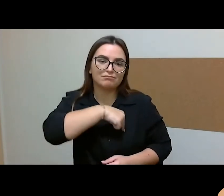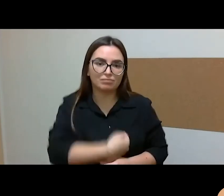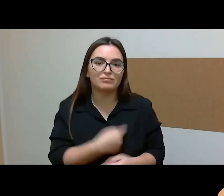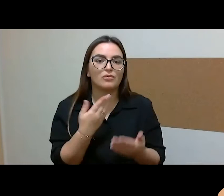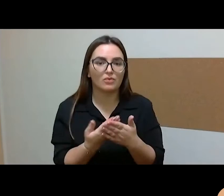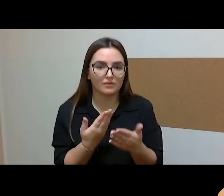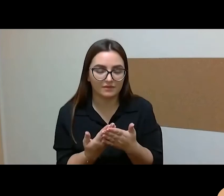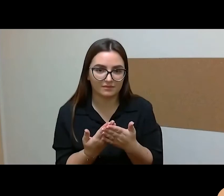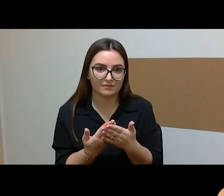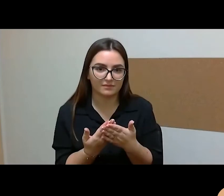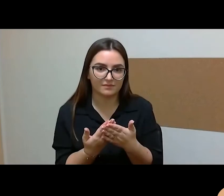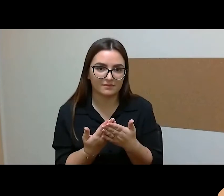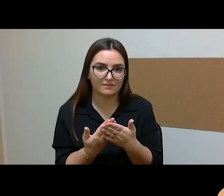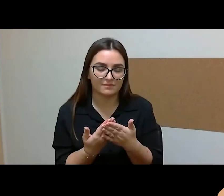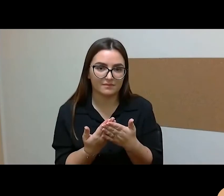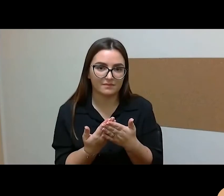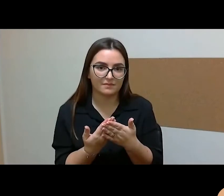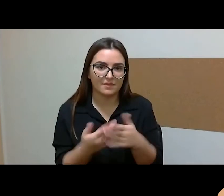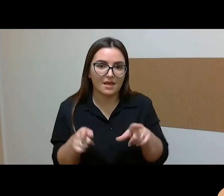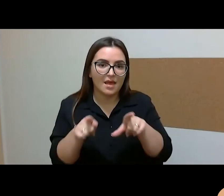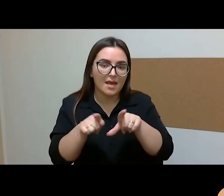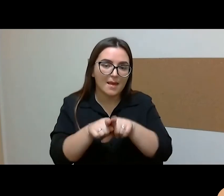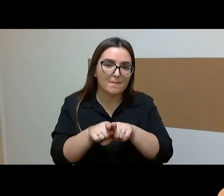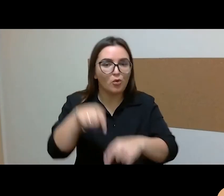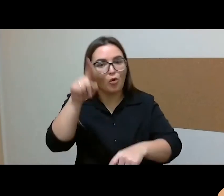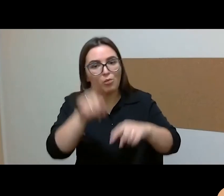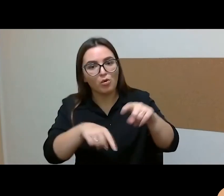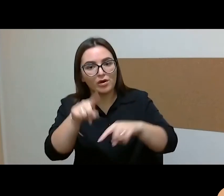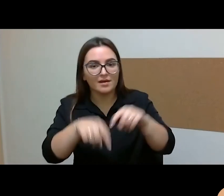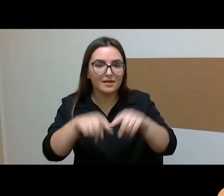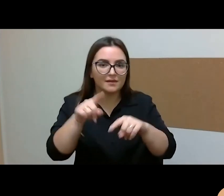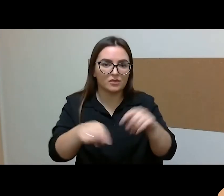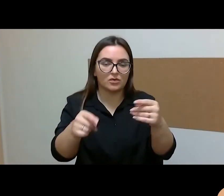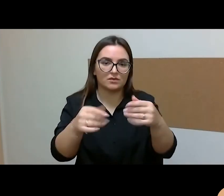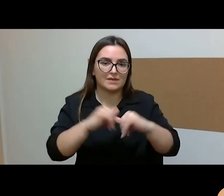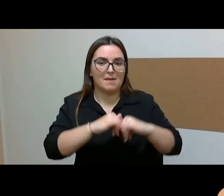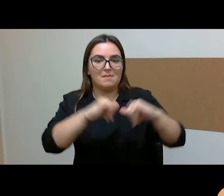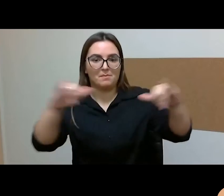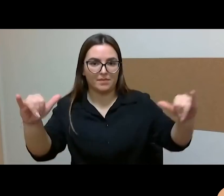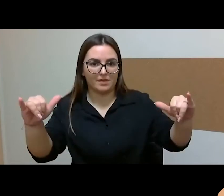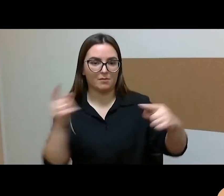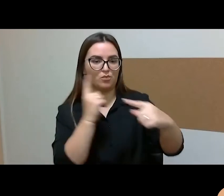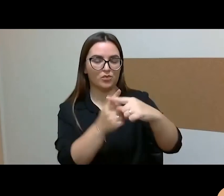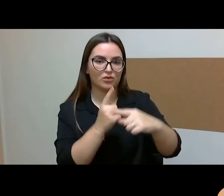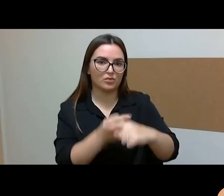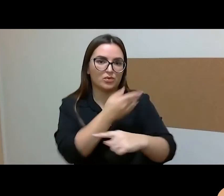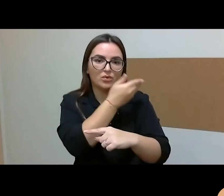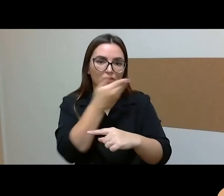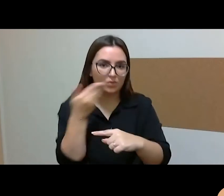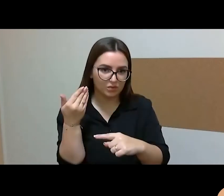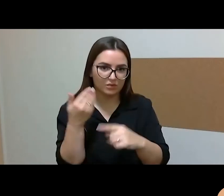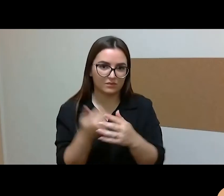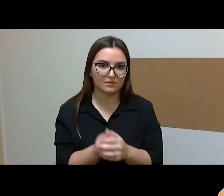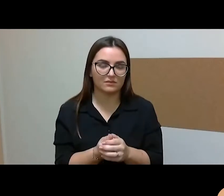tikrai tas tokios platesnės politikos nebuvimas, ta gerąją prasme, ne ta kažkokia tiesiog